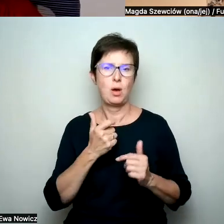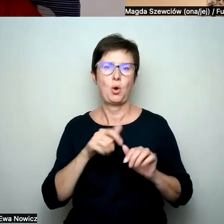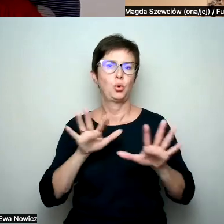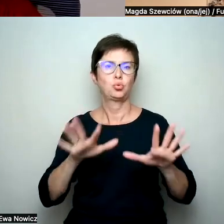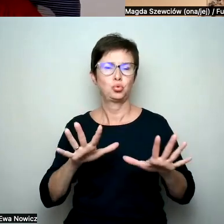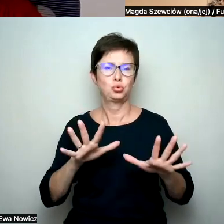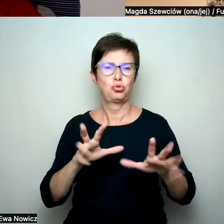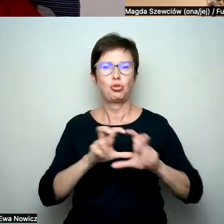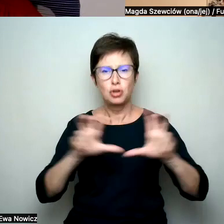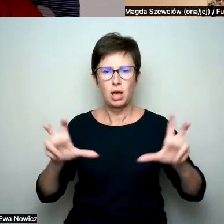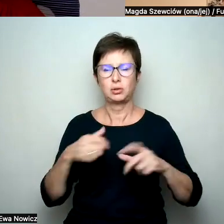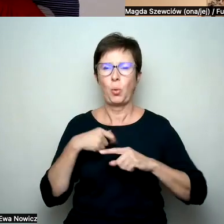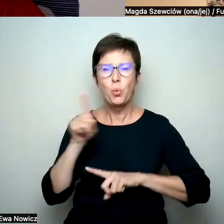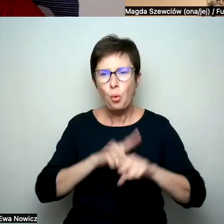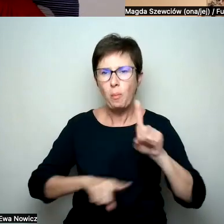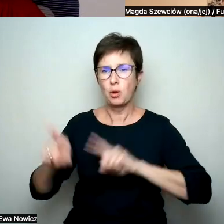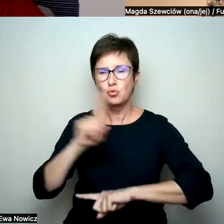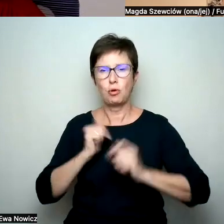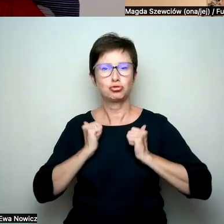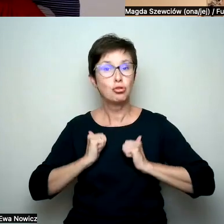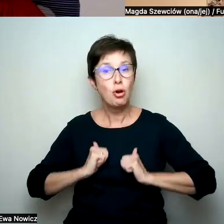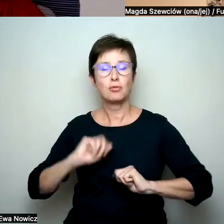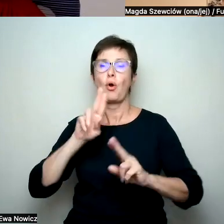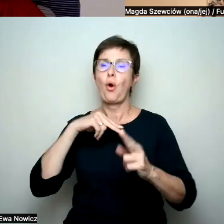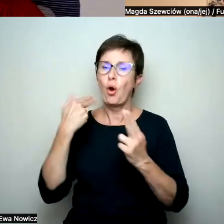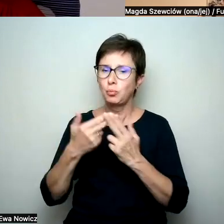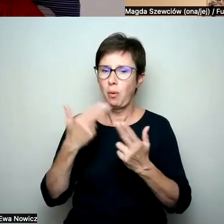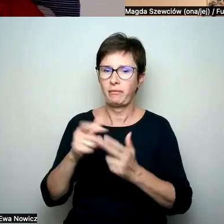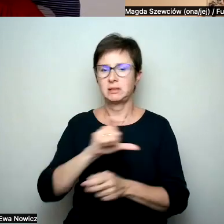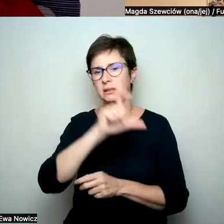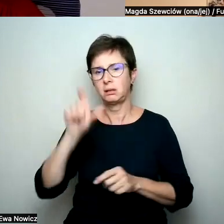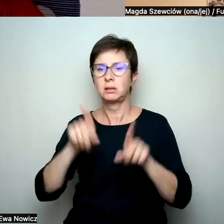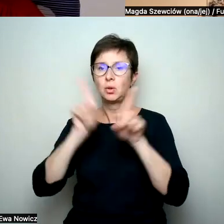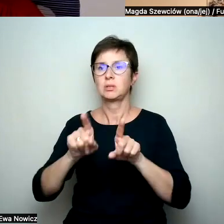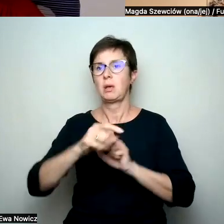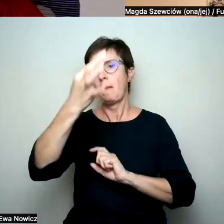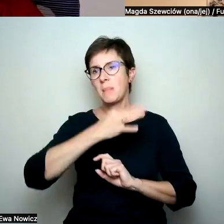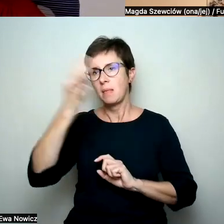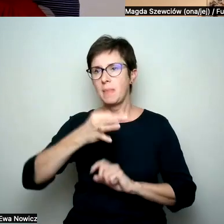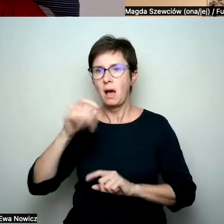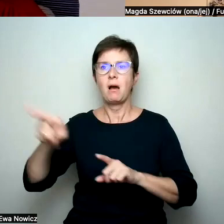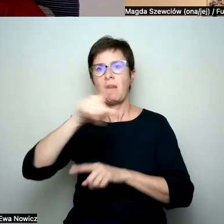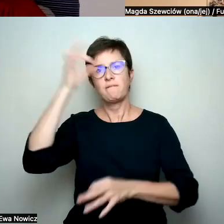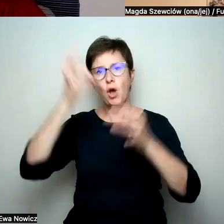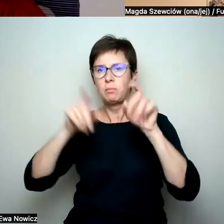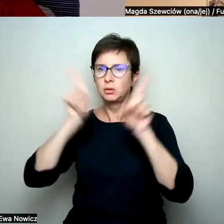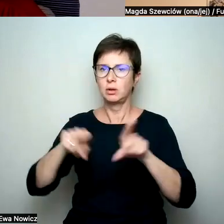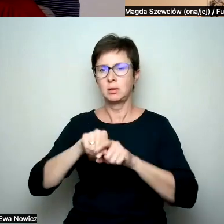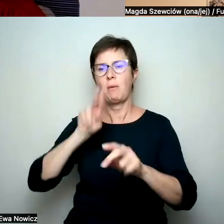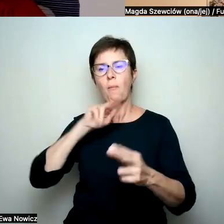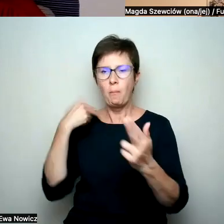tłumaczyliśmy grzecznie. Odpowiadaliśmy cały czas na te same pytania i wątpliwości, więc